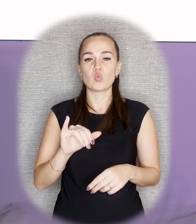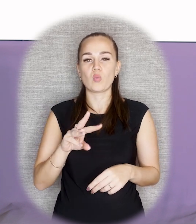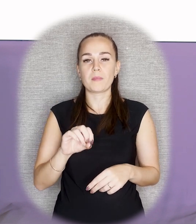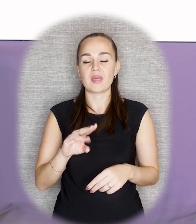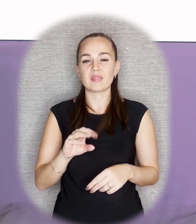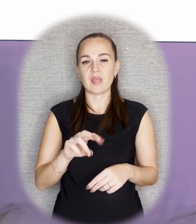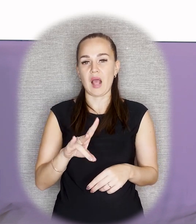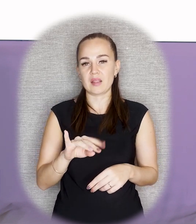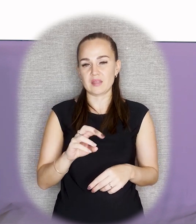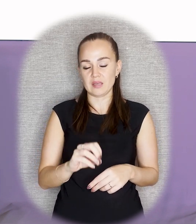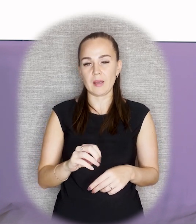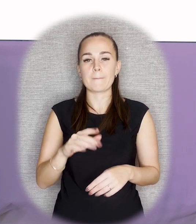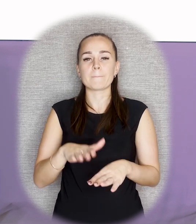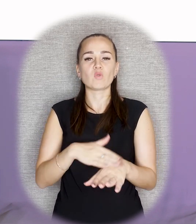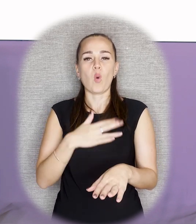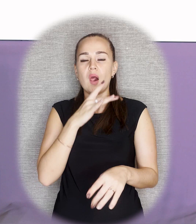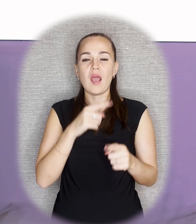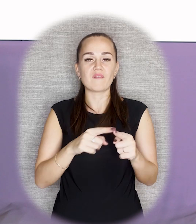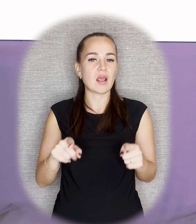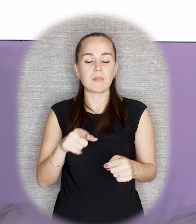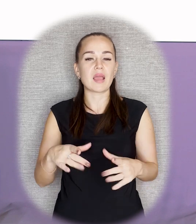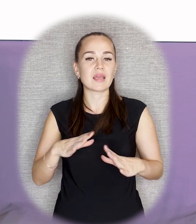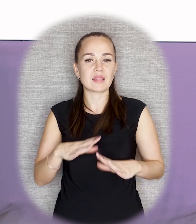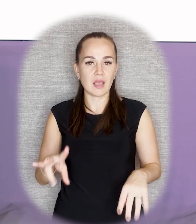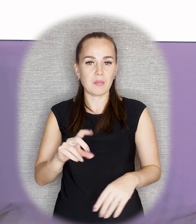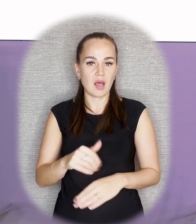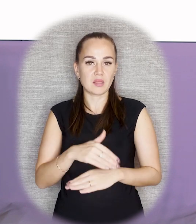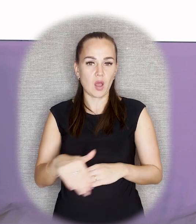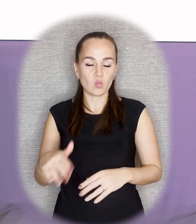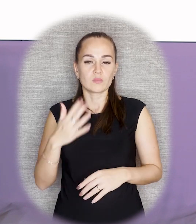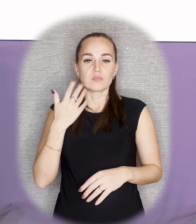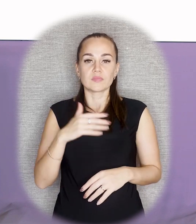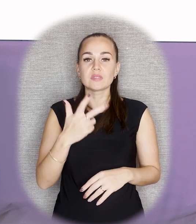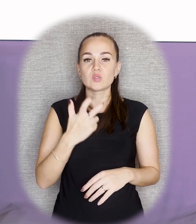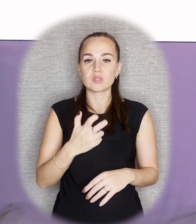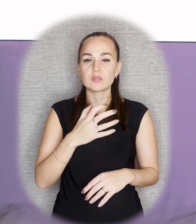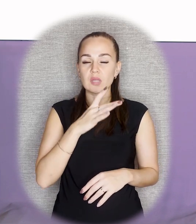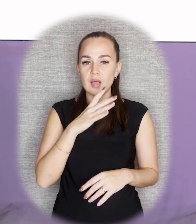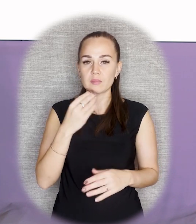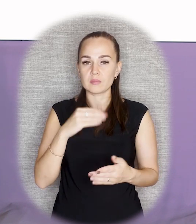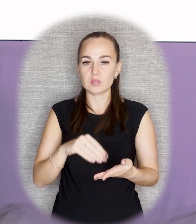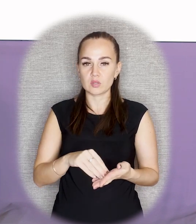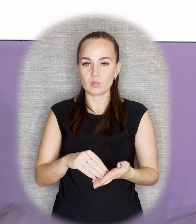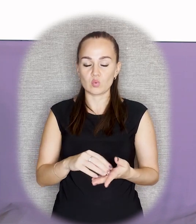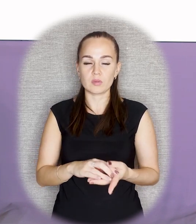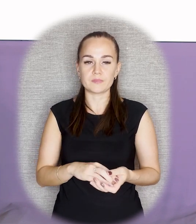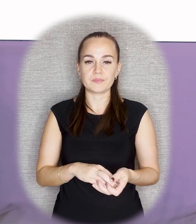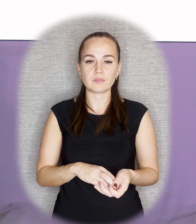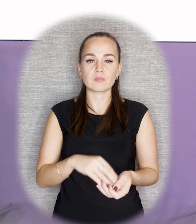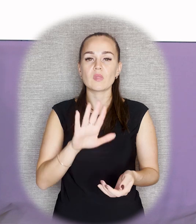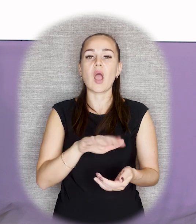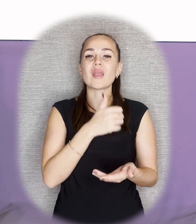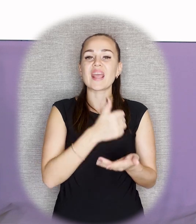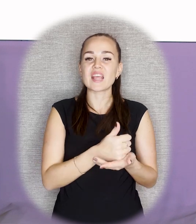Их долгое время не было у нас с вами на улицах, но в момент празднования 300-летия Петербурга у Бердштама была авторская